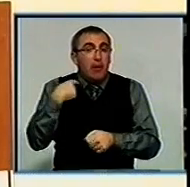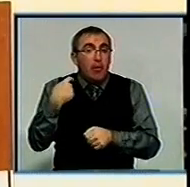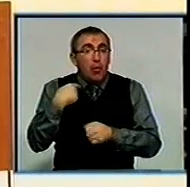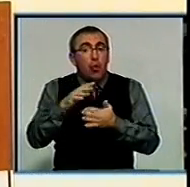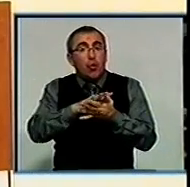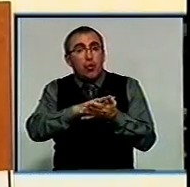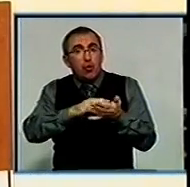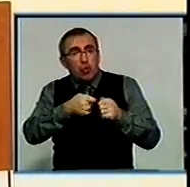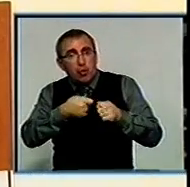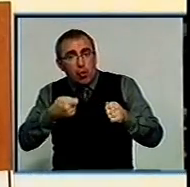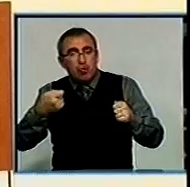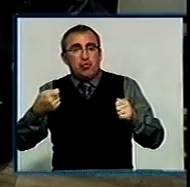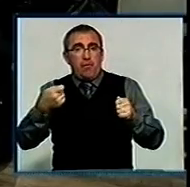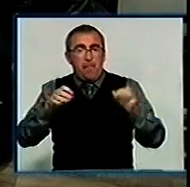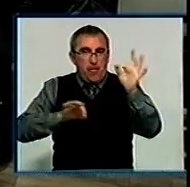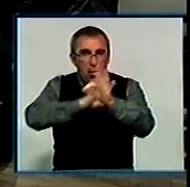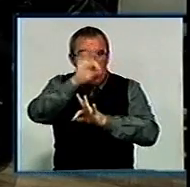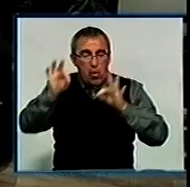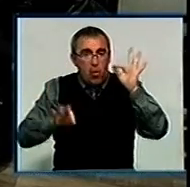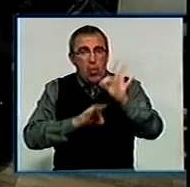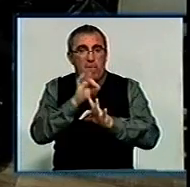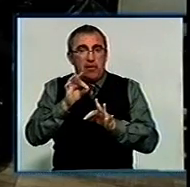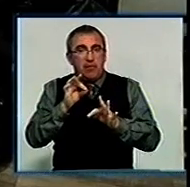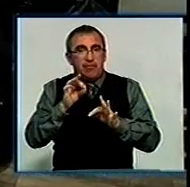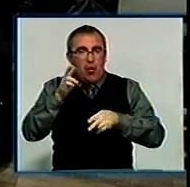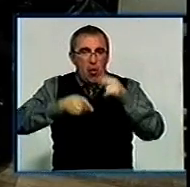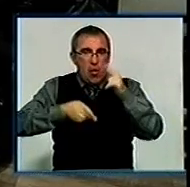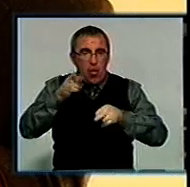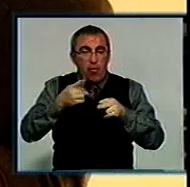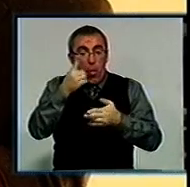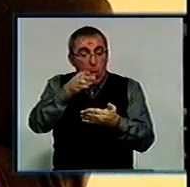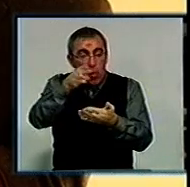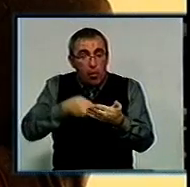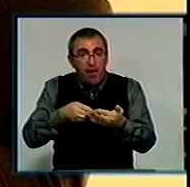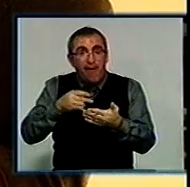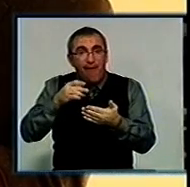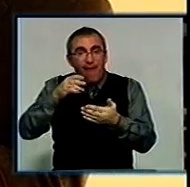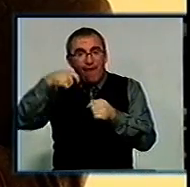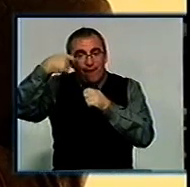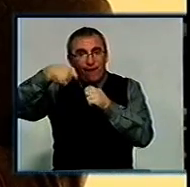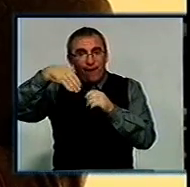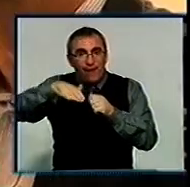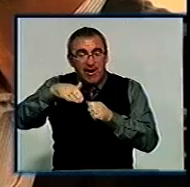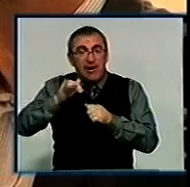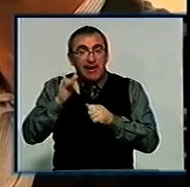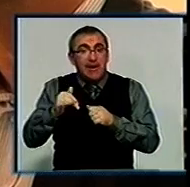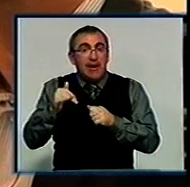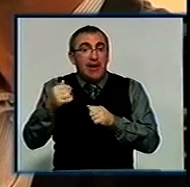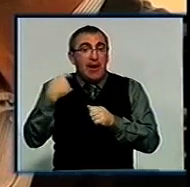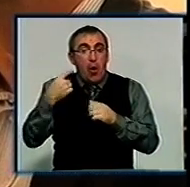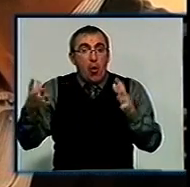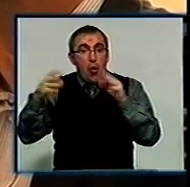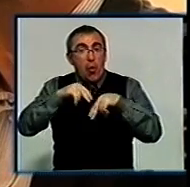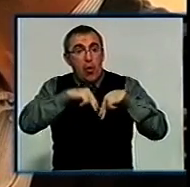довострокового спільного проєкту. Він виконав чимало торокальних операцій з одним розрізом за допомогою відео. Тепер вчитиме кіровоградських колег, адже в